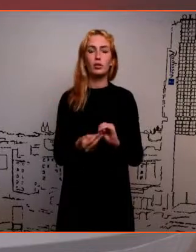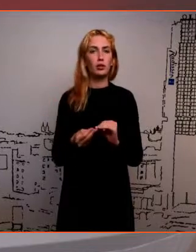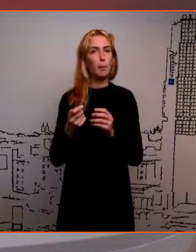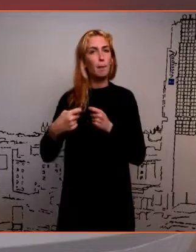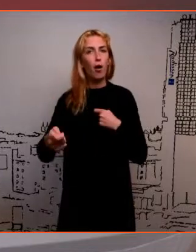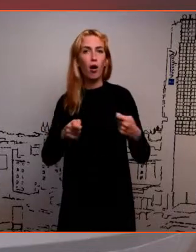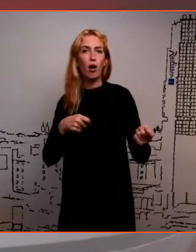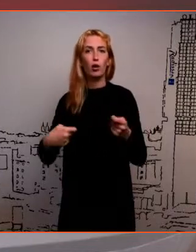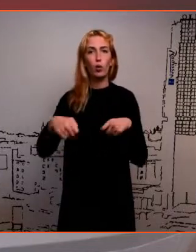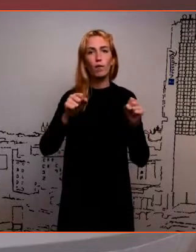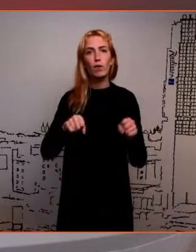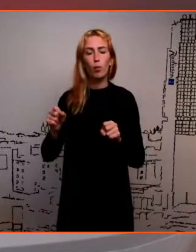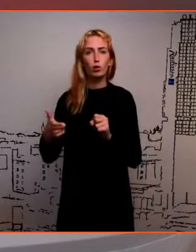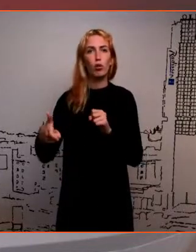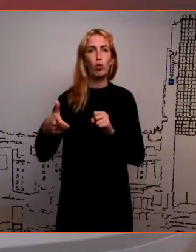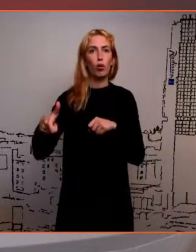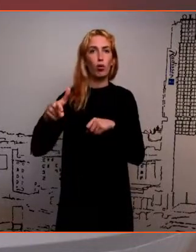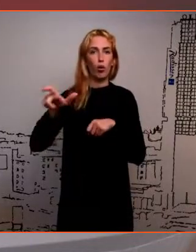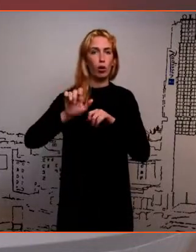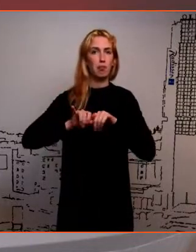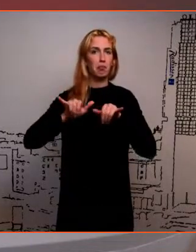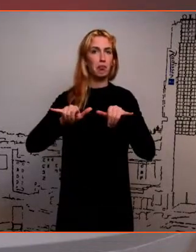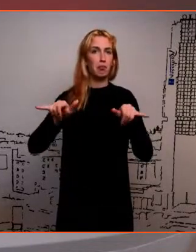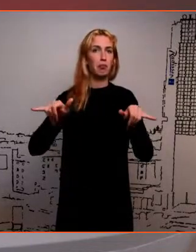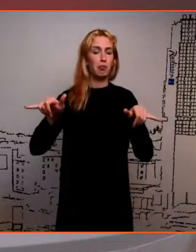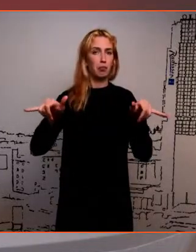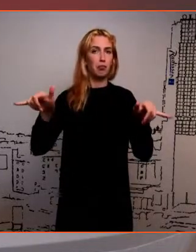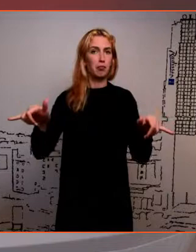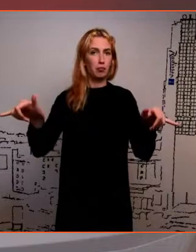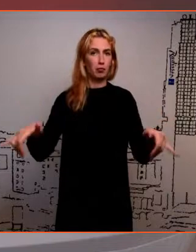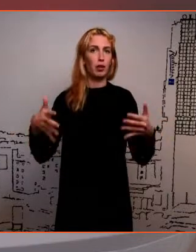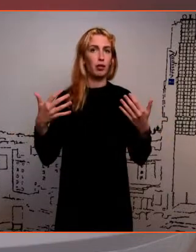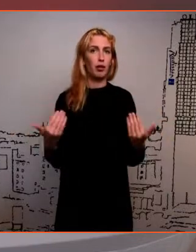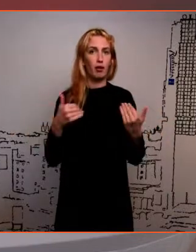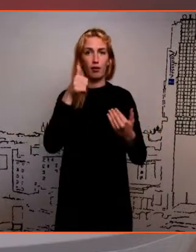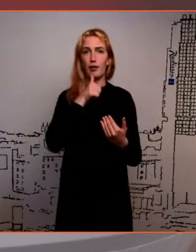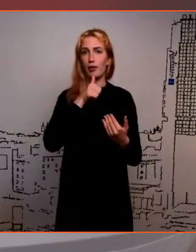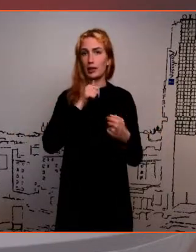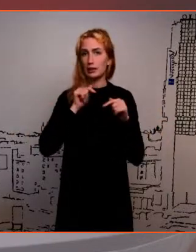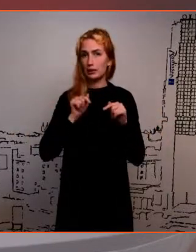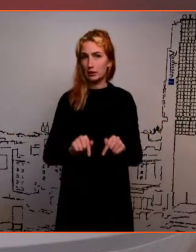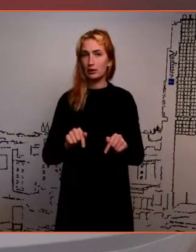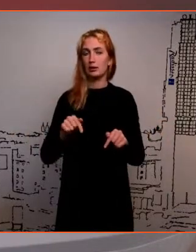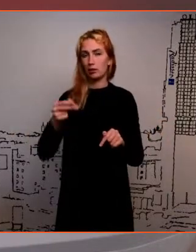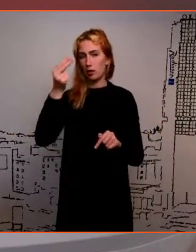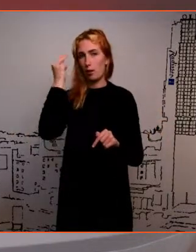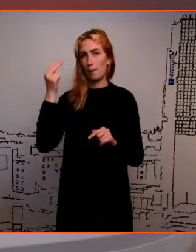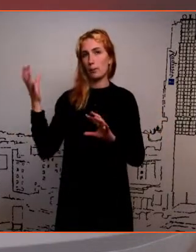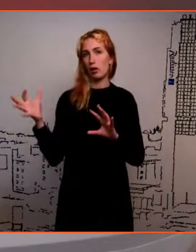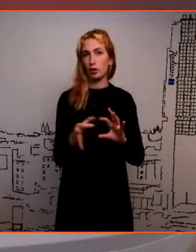paindlike võimalusi üha rohkem meile täna Eestis õppimisega seoses.